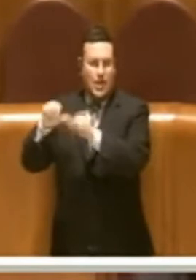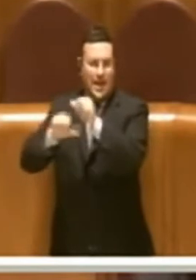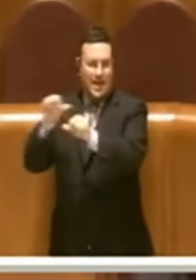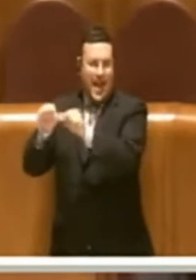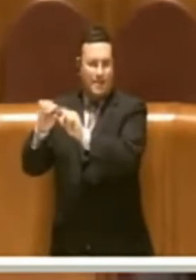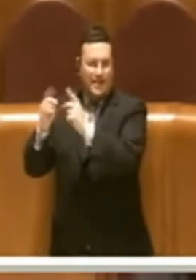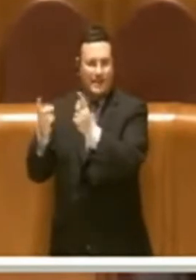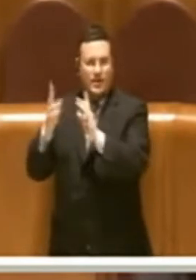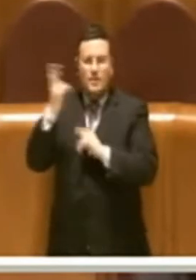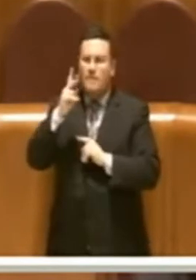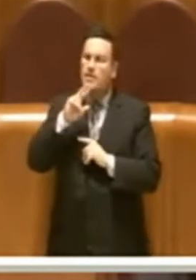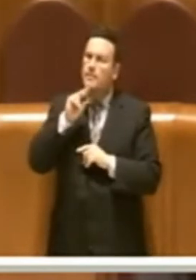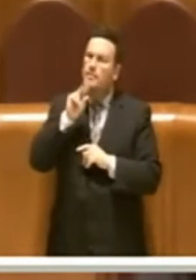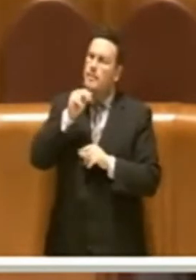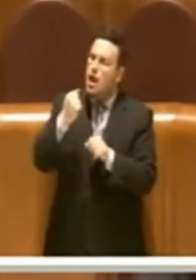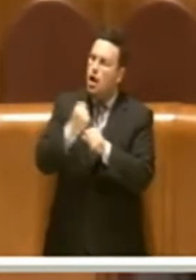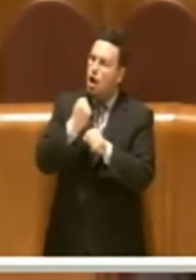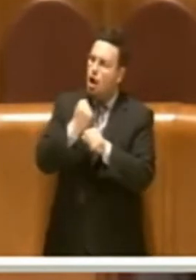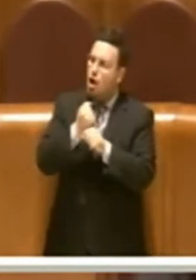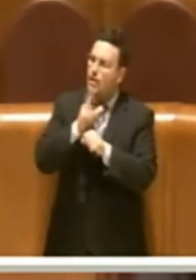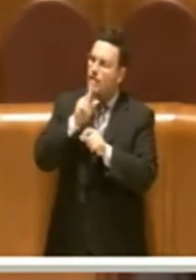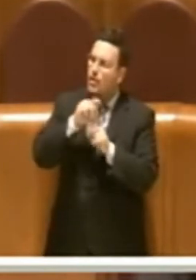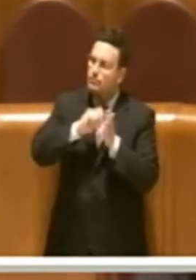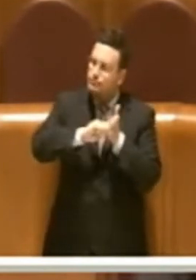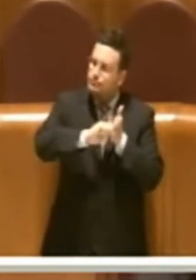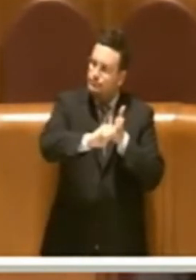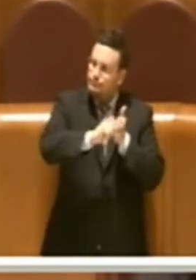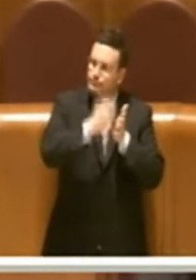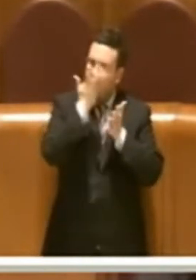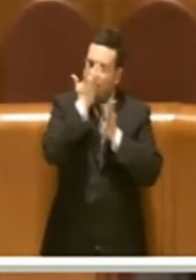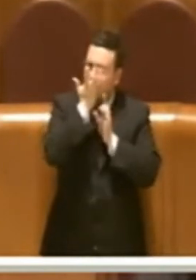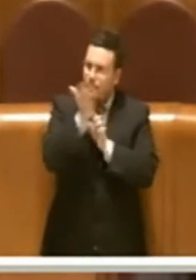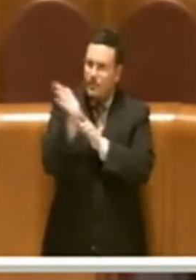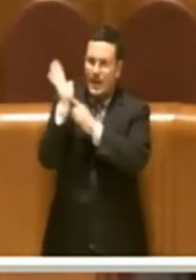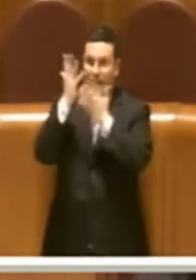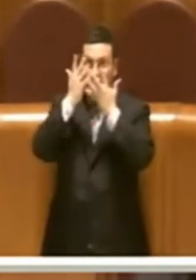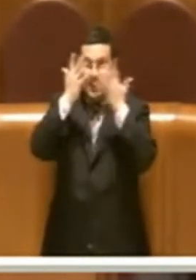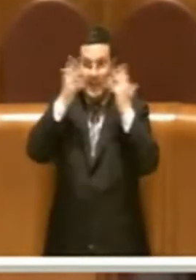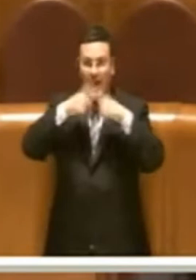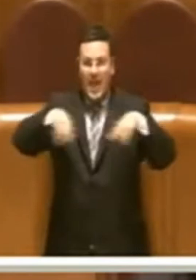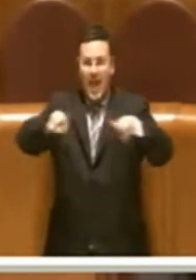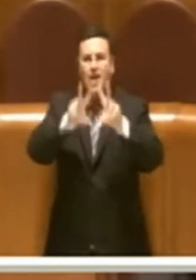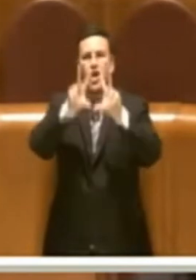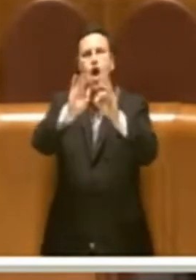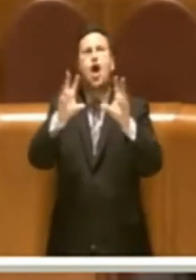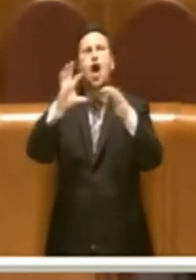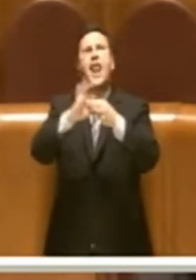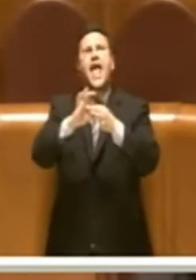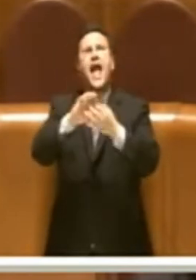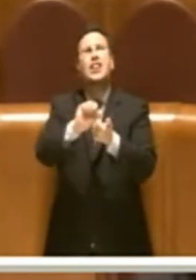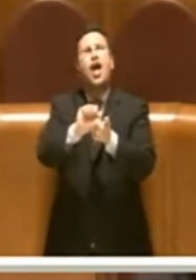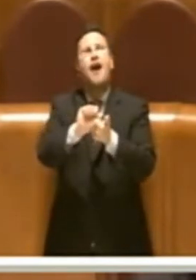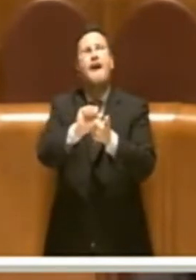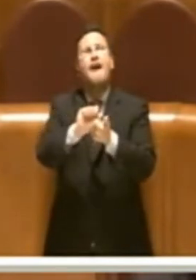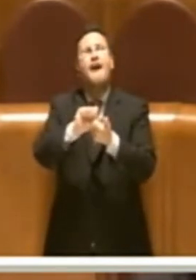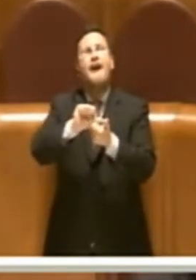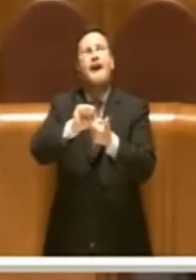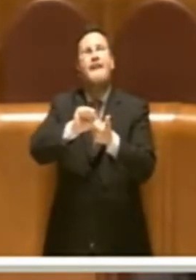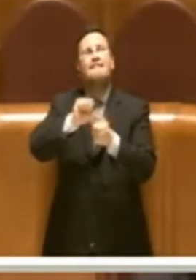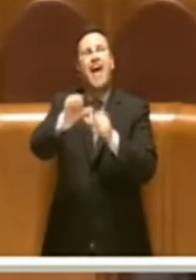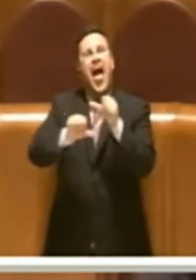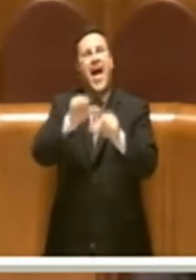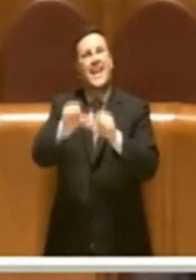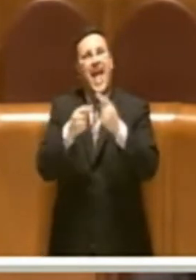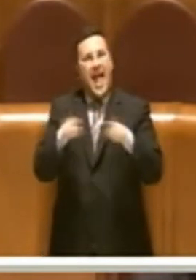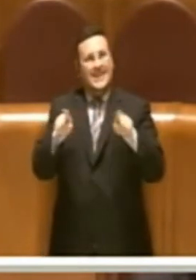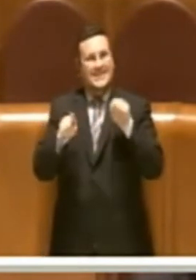forse non è stato detto, sottolineare il fatto che in termini di variazione le opere che vengono in questo momento